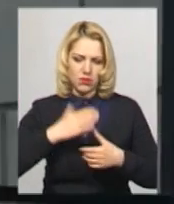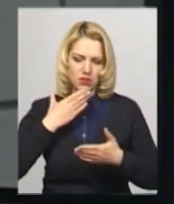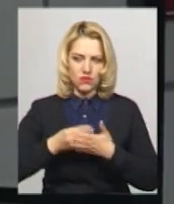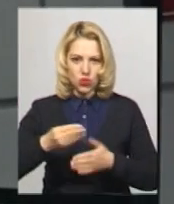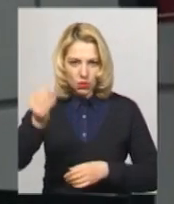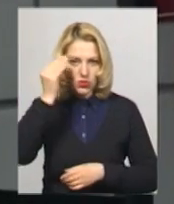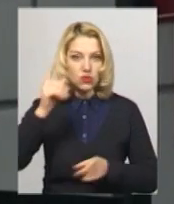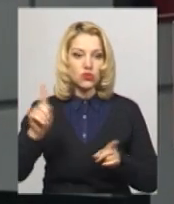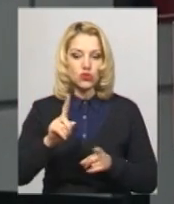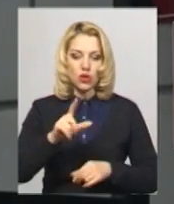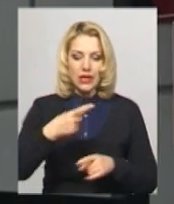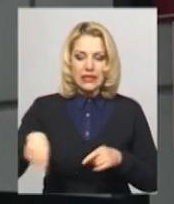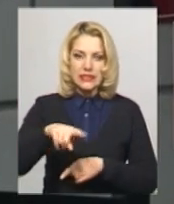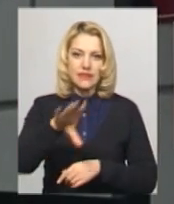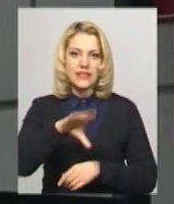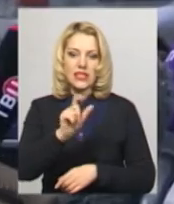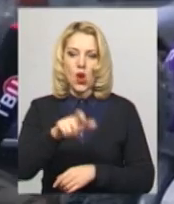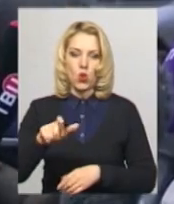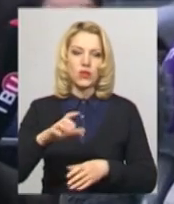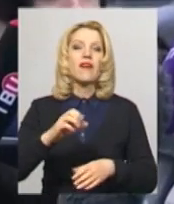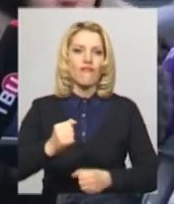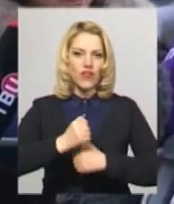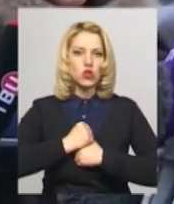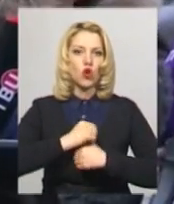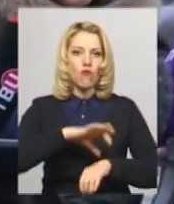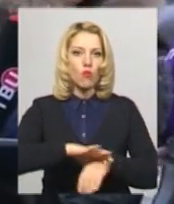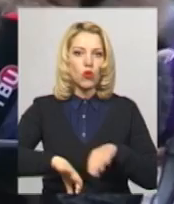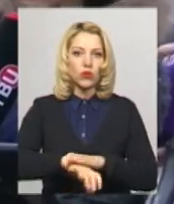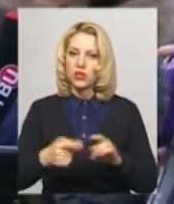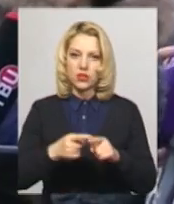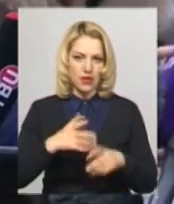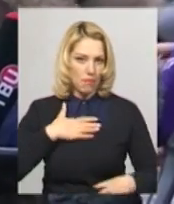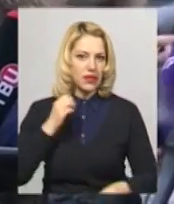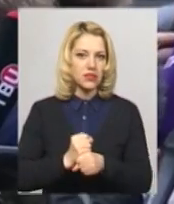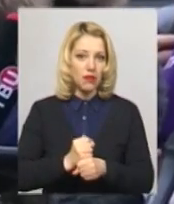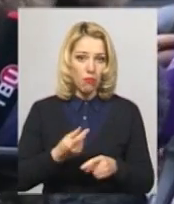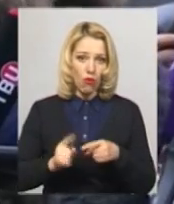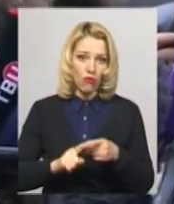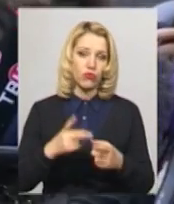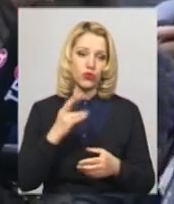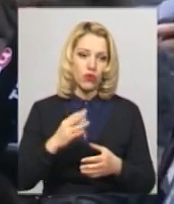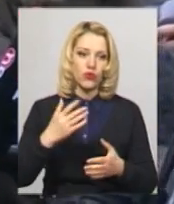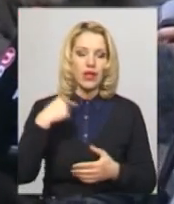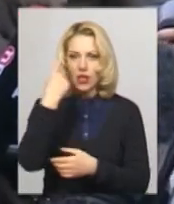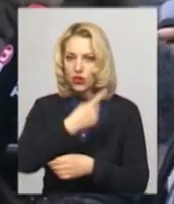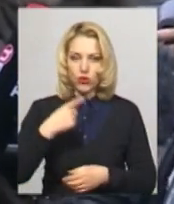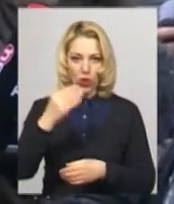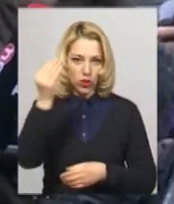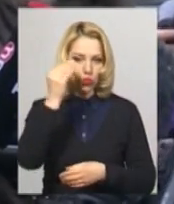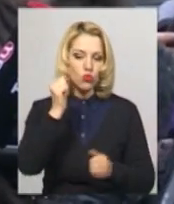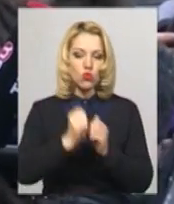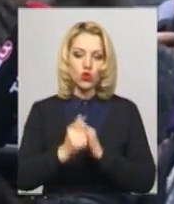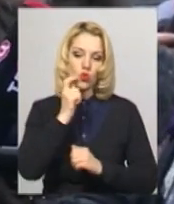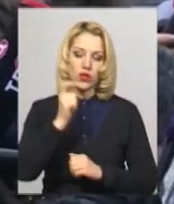стосовно того, що всі ці люди військовополонені. Ця позиція принципова. Вона базується як на індивідуальній думці кожного з українських